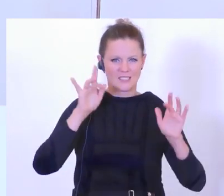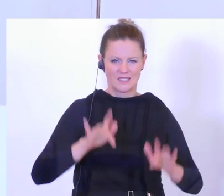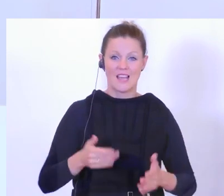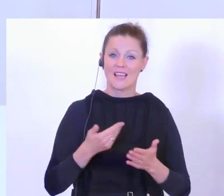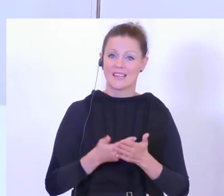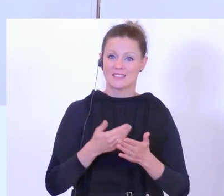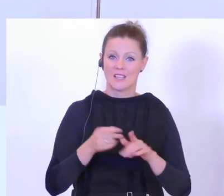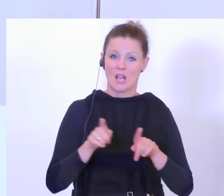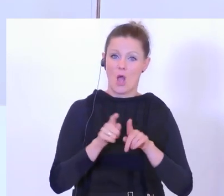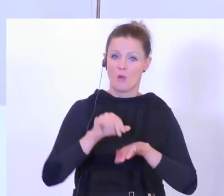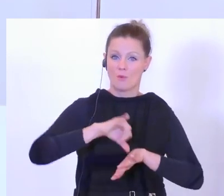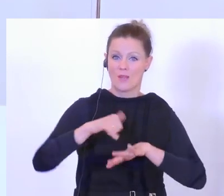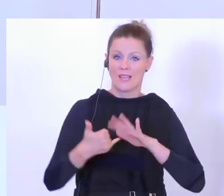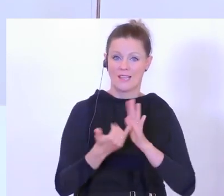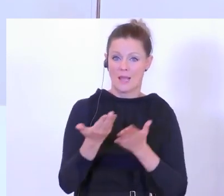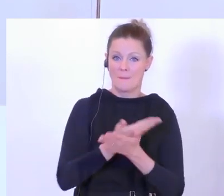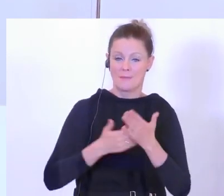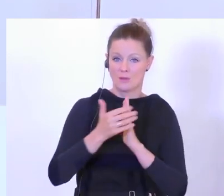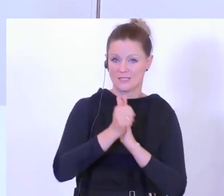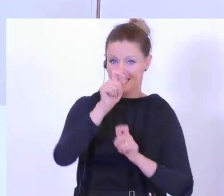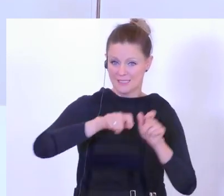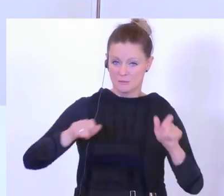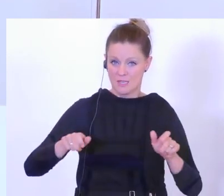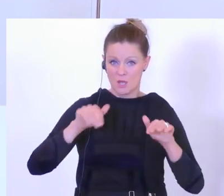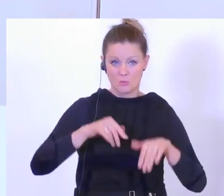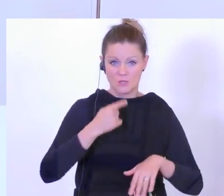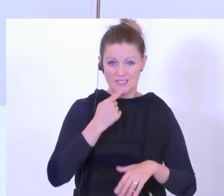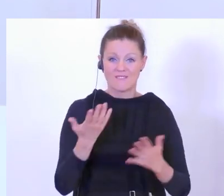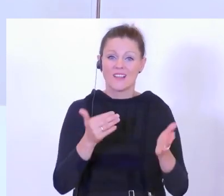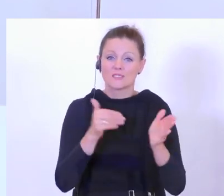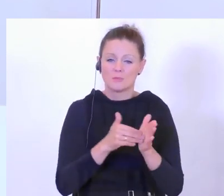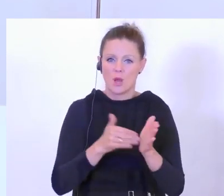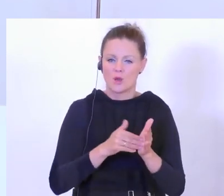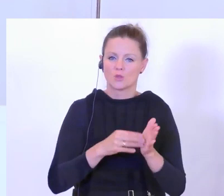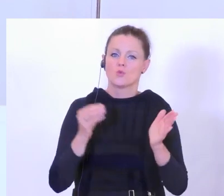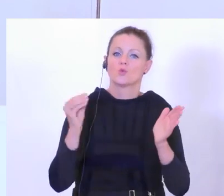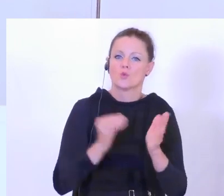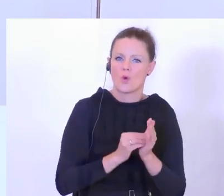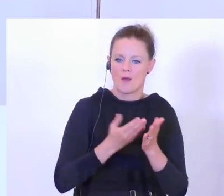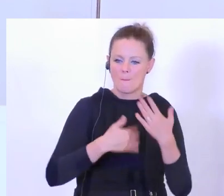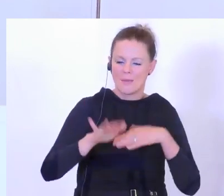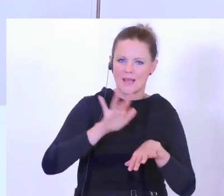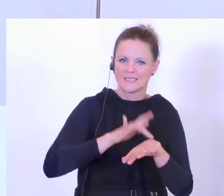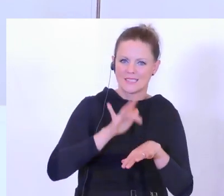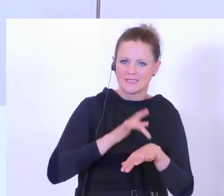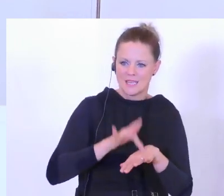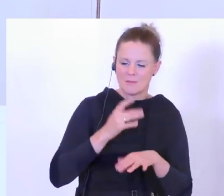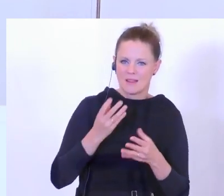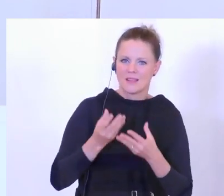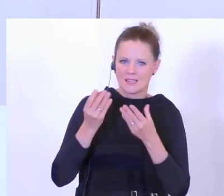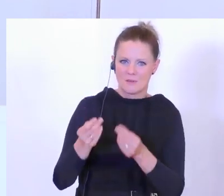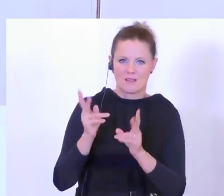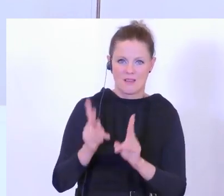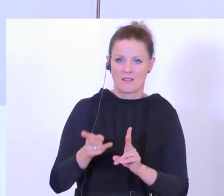Bildungsexperten, um zu sagen, was braucht es eben noch, um zu sensibilisieren Polizistinnen und